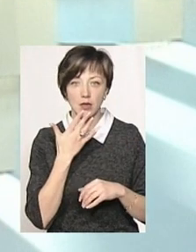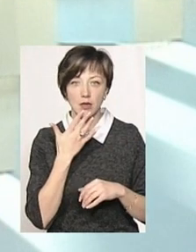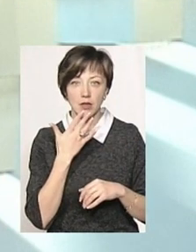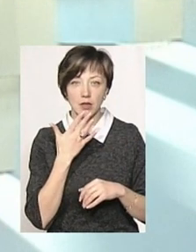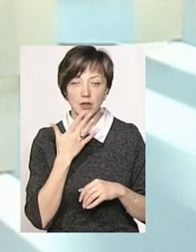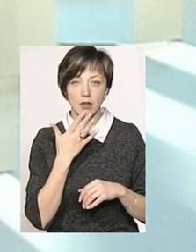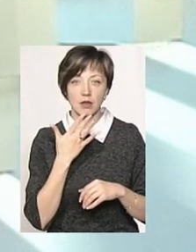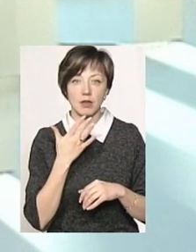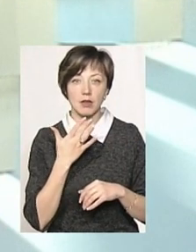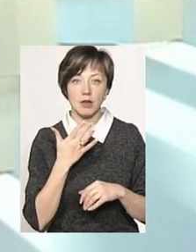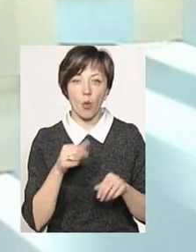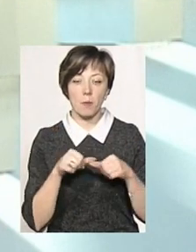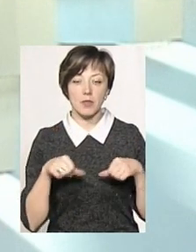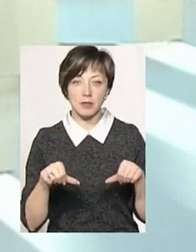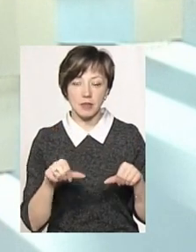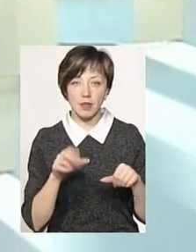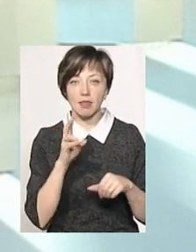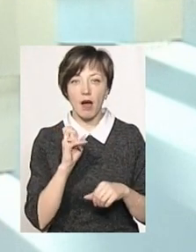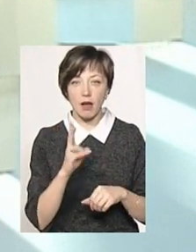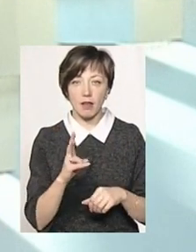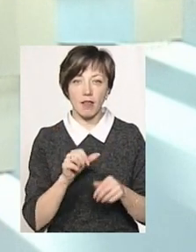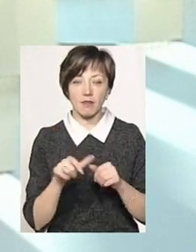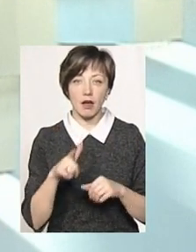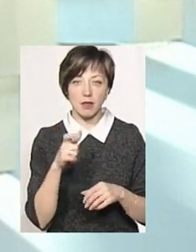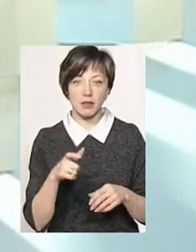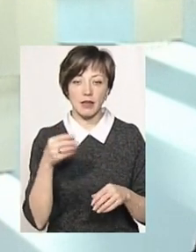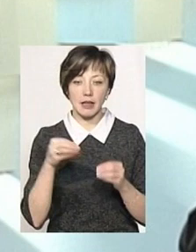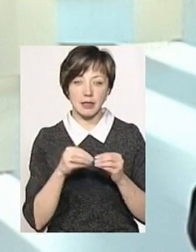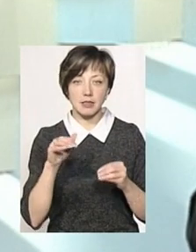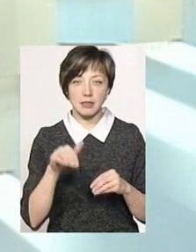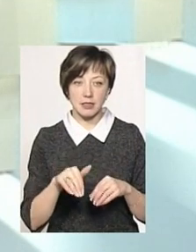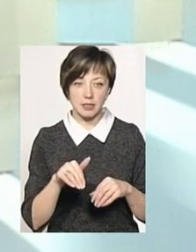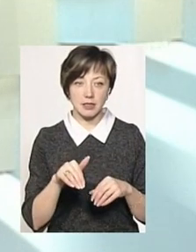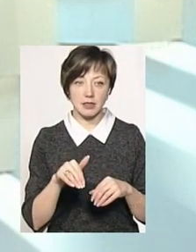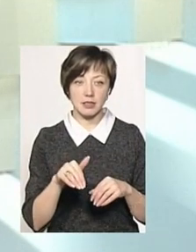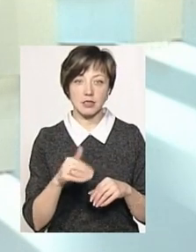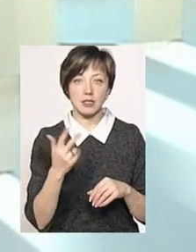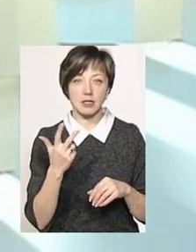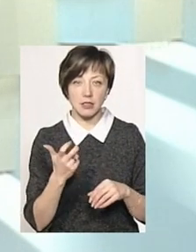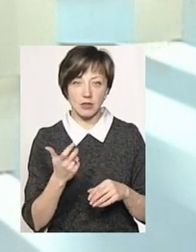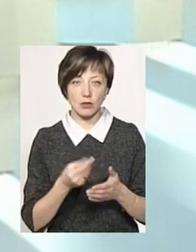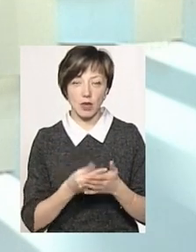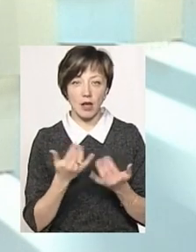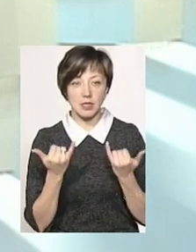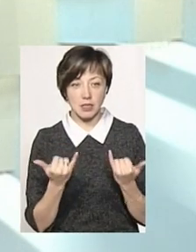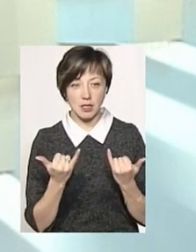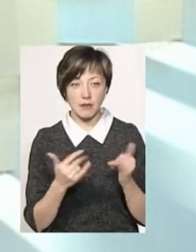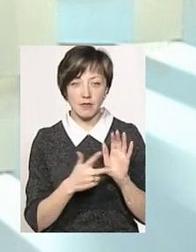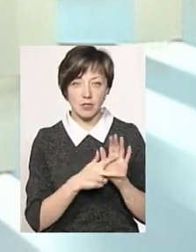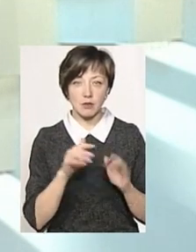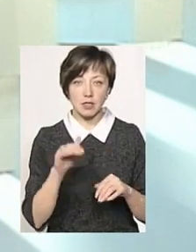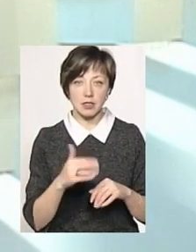нафтогаз України продавала по 10300, тобто 6800 і 10300, а зараз